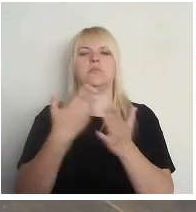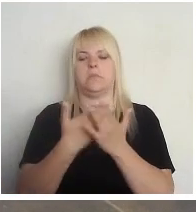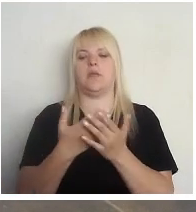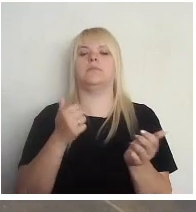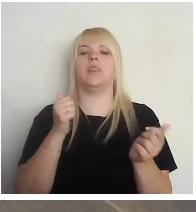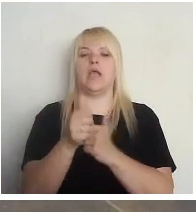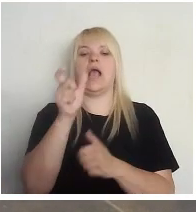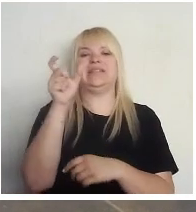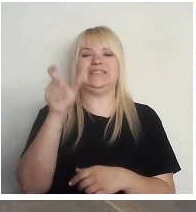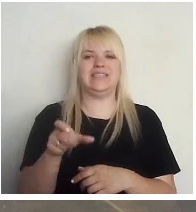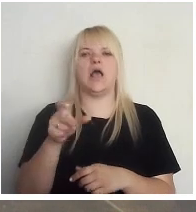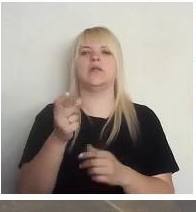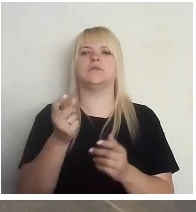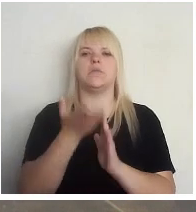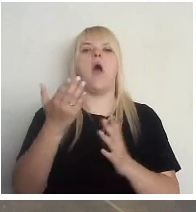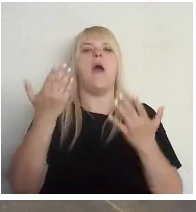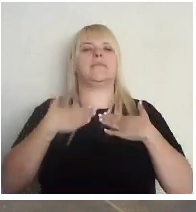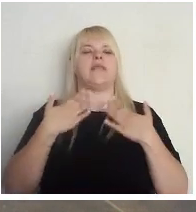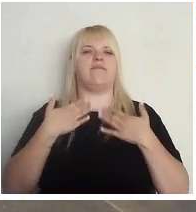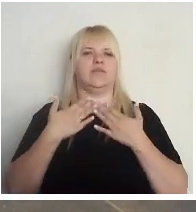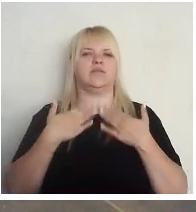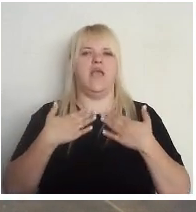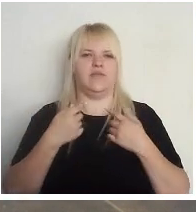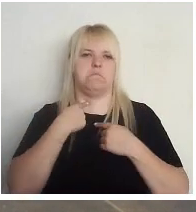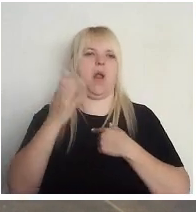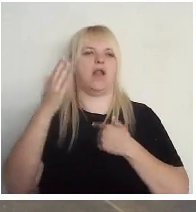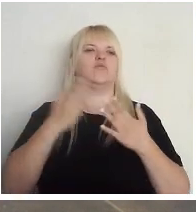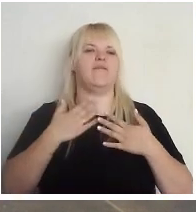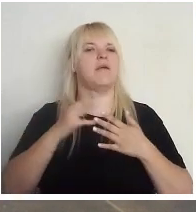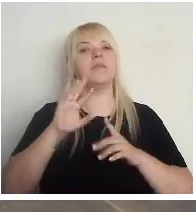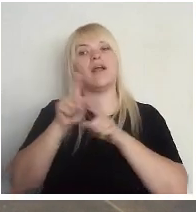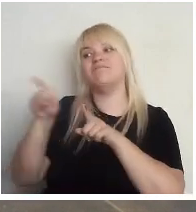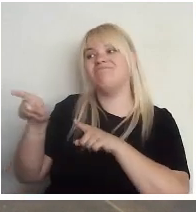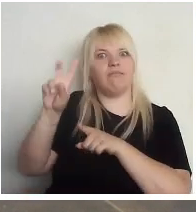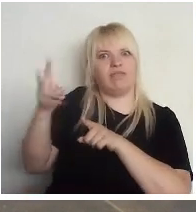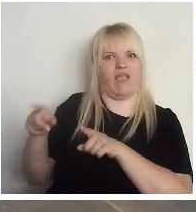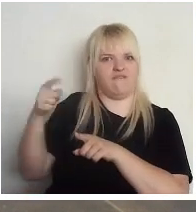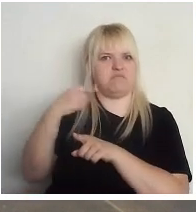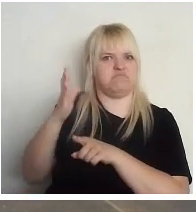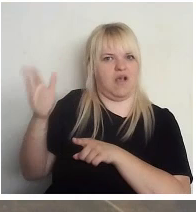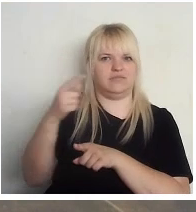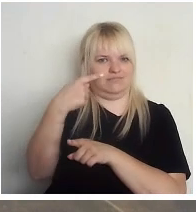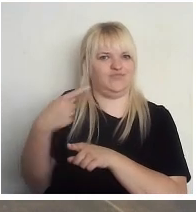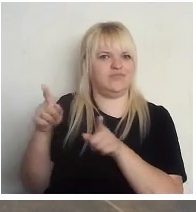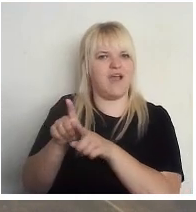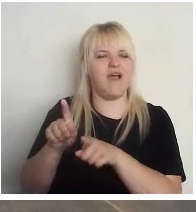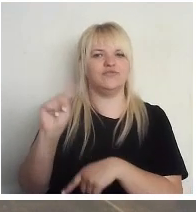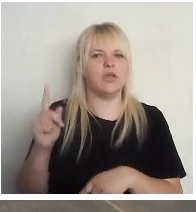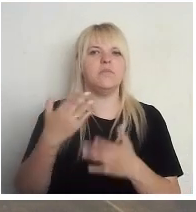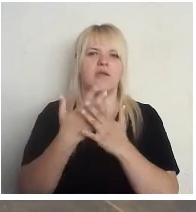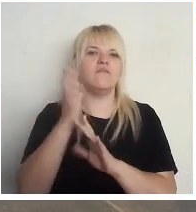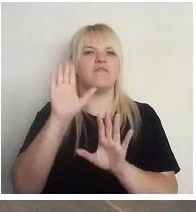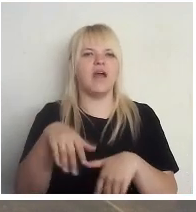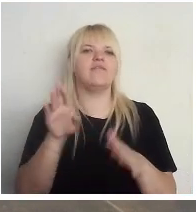mudināt balsot par sevi, bet arī nebalsot par kādu citu. Mēs ļoti labi varam satārgetēt tās